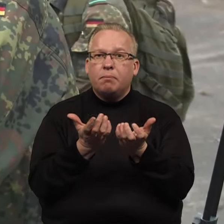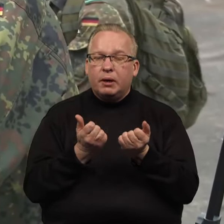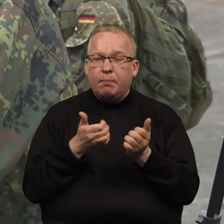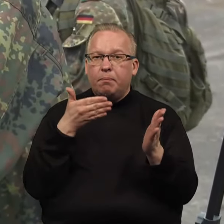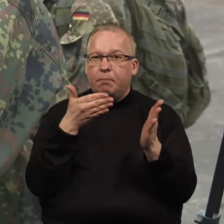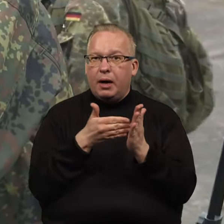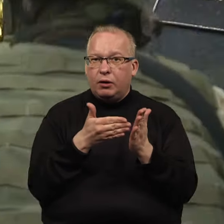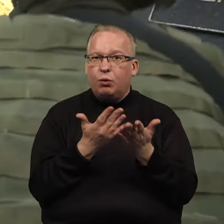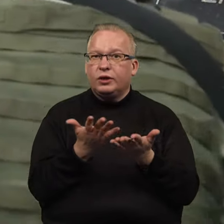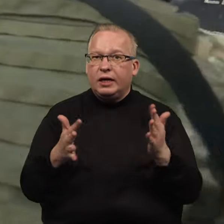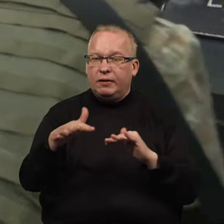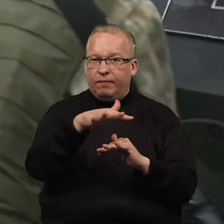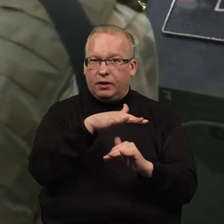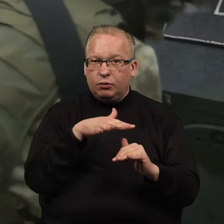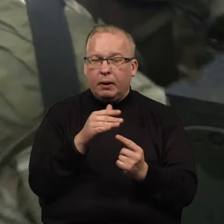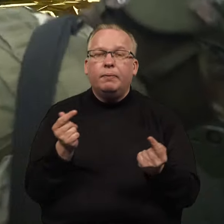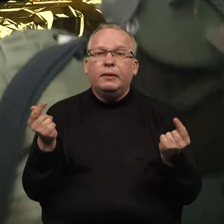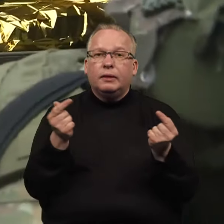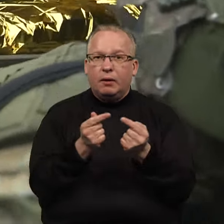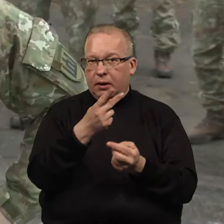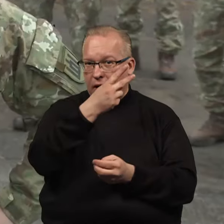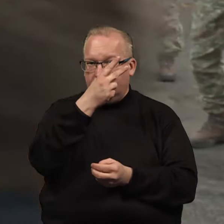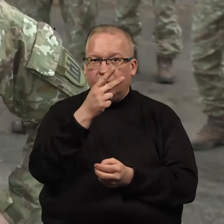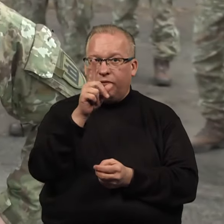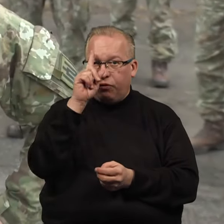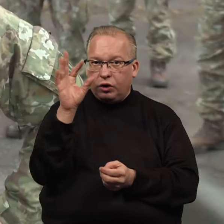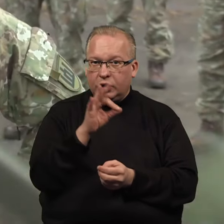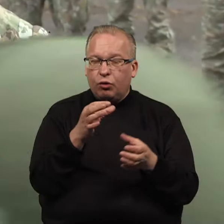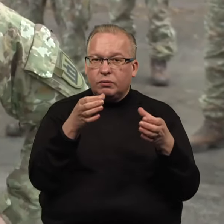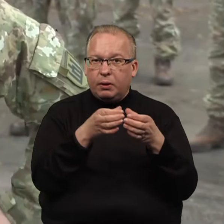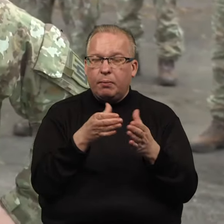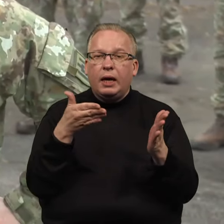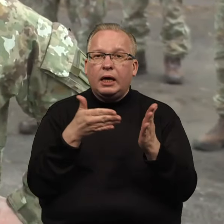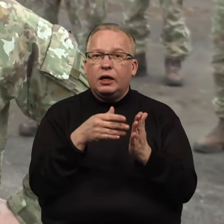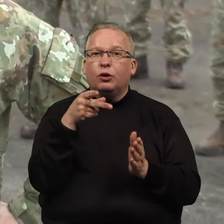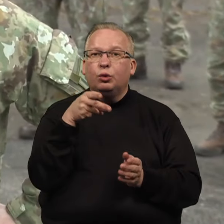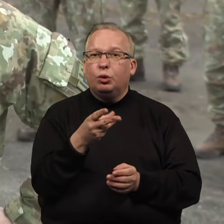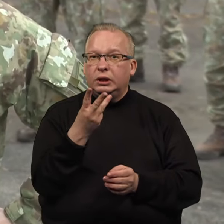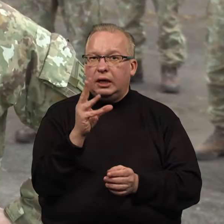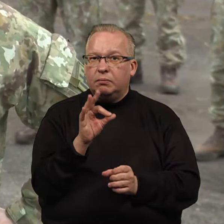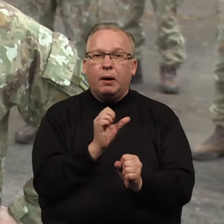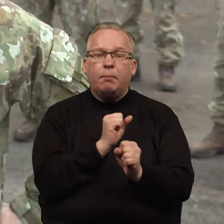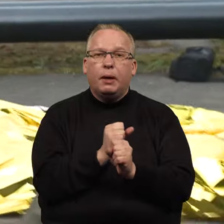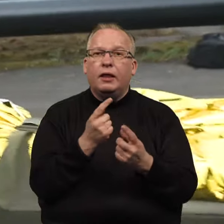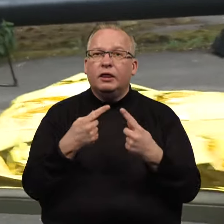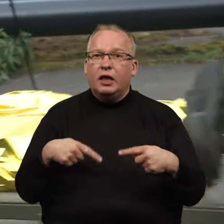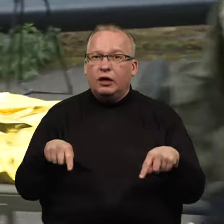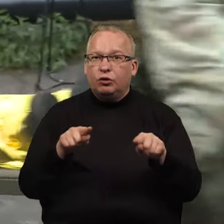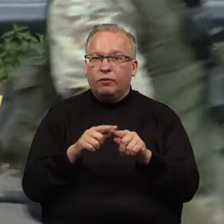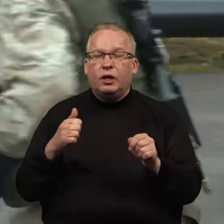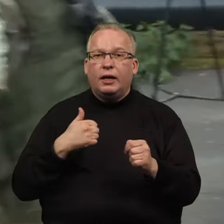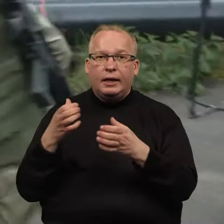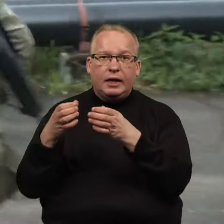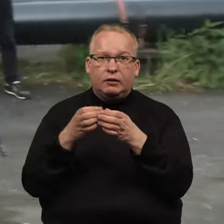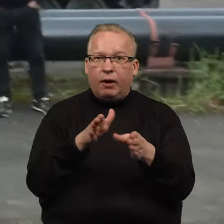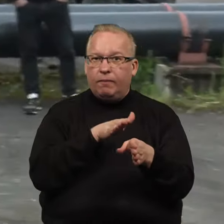paramos infrastruktūrą, tinkama Vokietijos brigadai, iki 2030 metų suformuoti nacionalinę diviziją